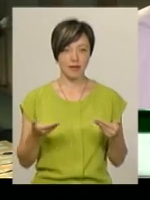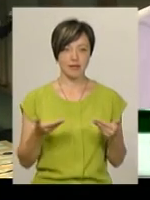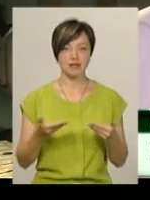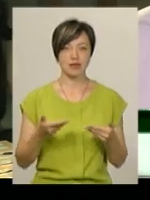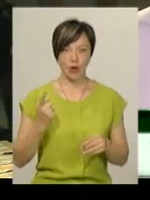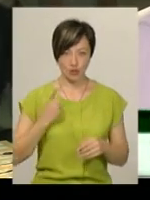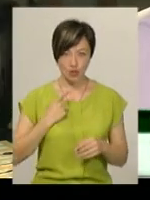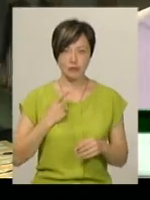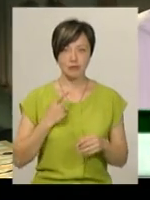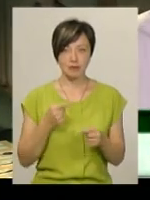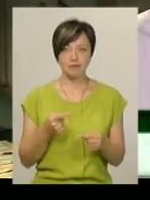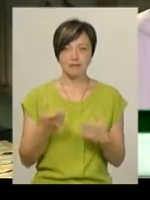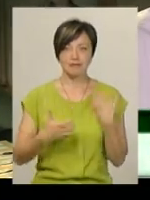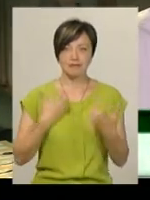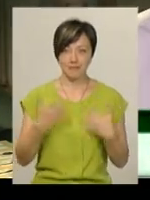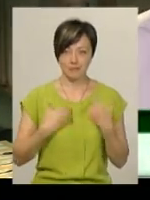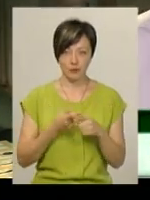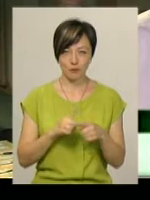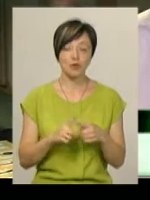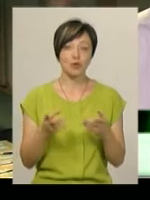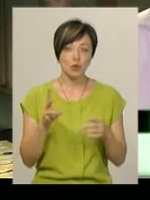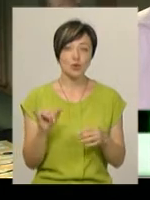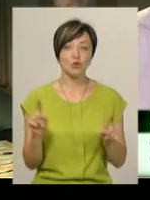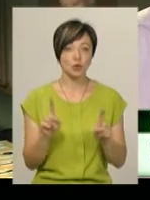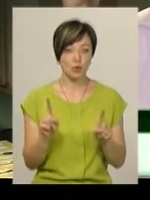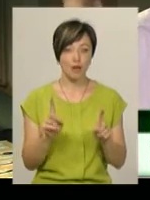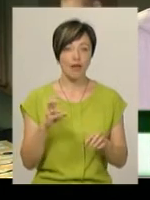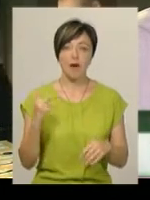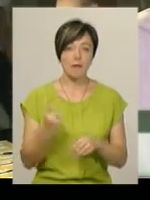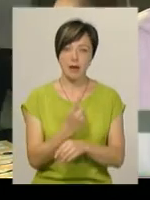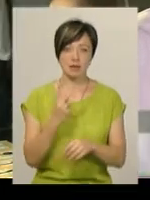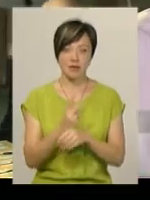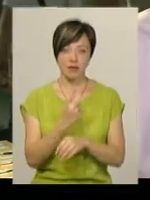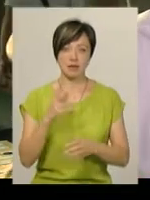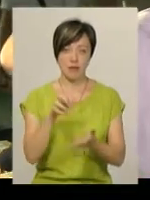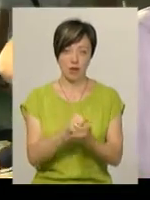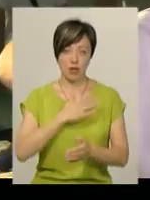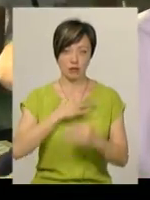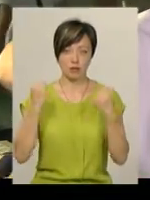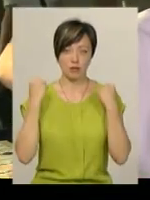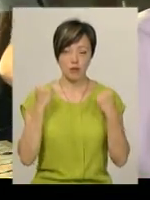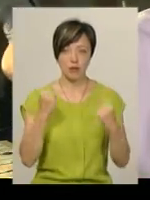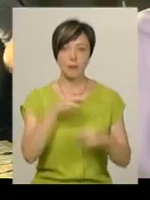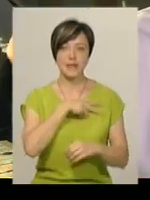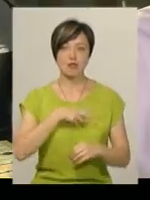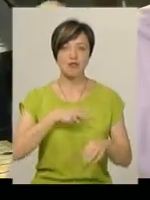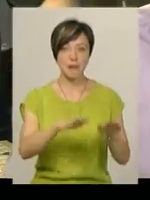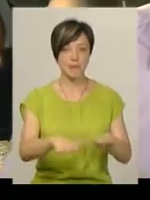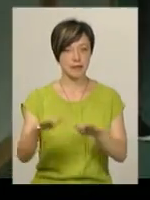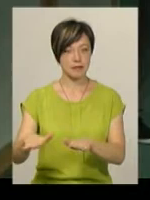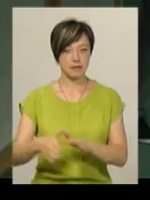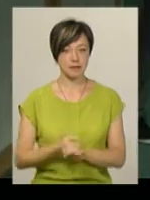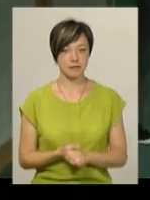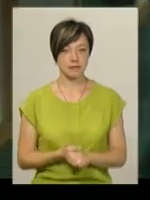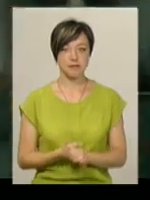кажуть, очікується з определеним крепітом в цьому. Тому що не один раз наші спортсмени займали призові підістали.